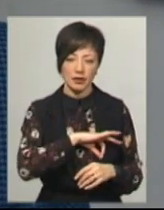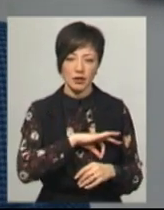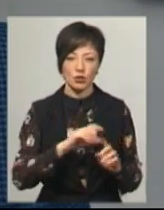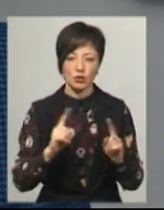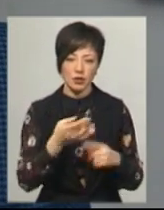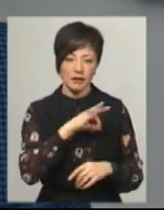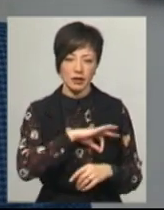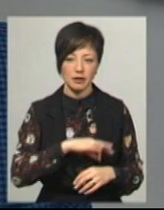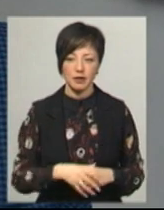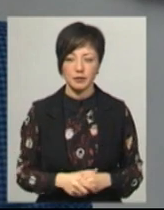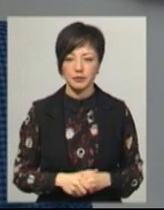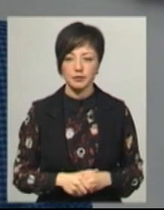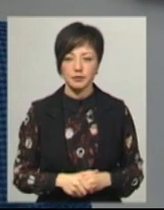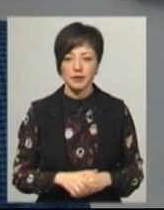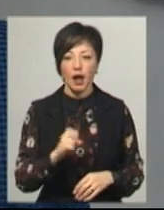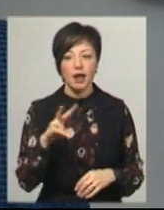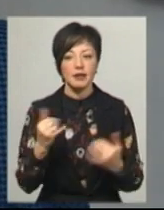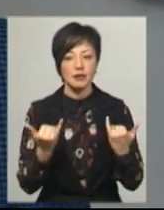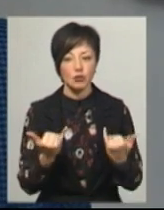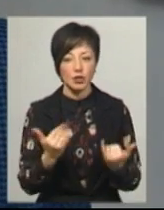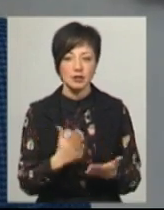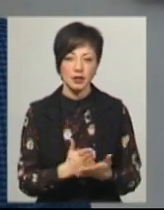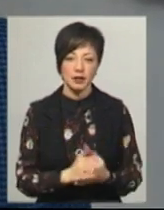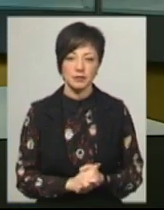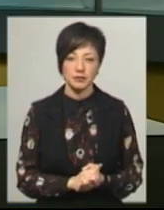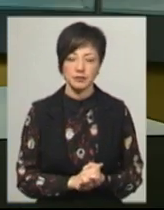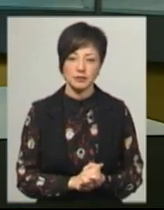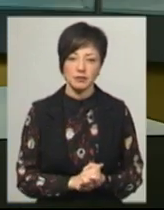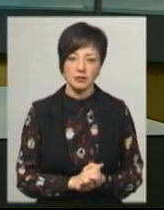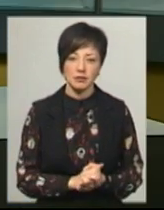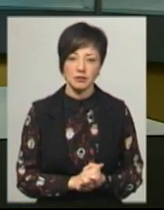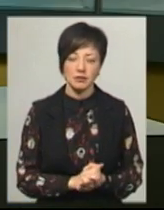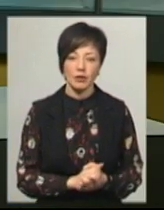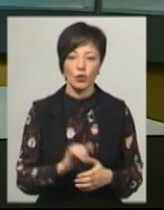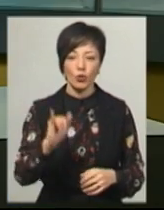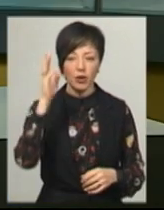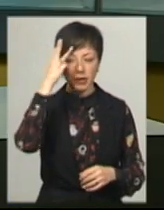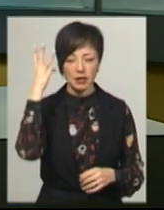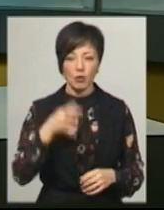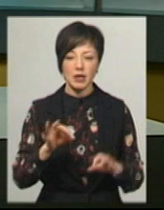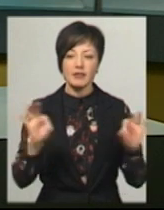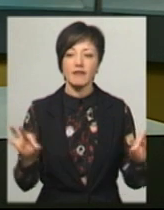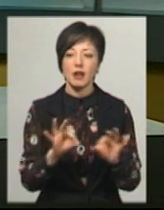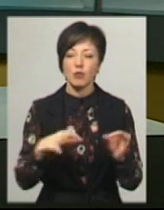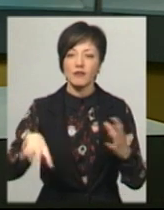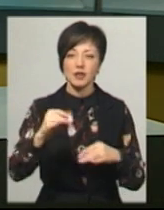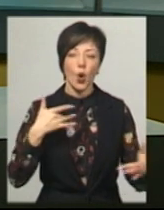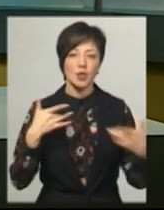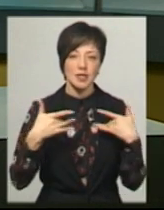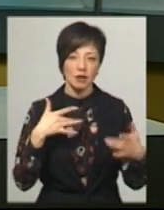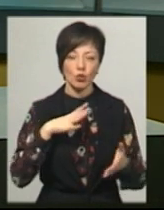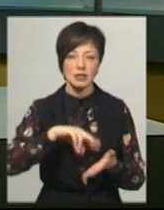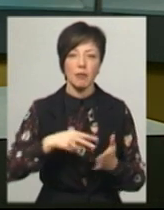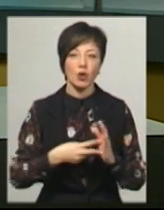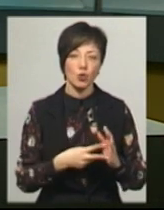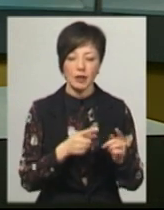але зараз є сучасні. У Хмельницькій обласній філармонії усі концерти, що були